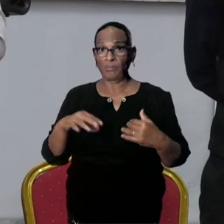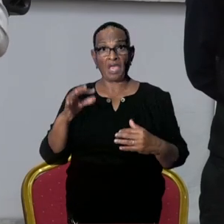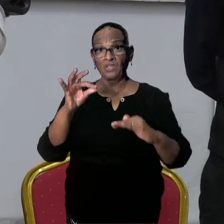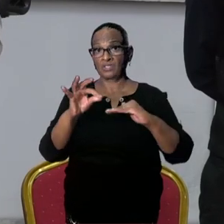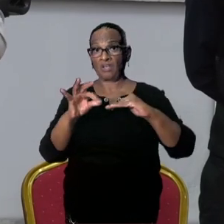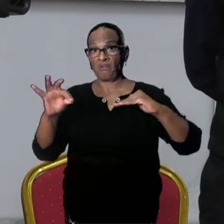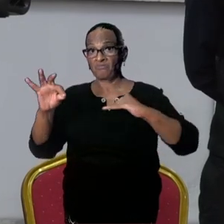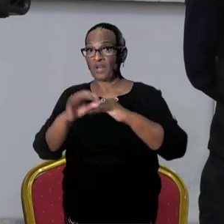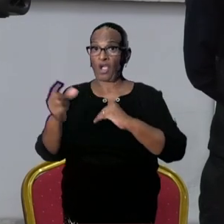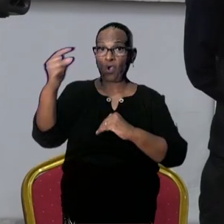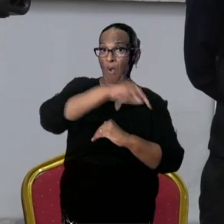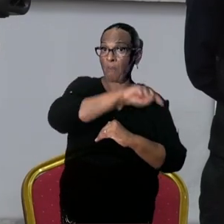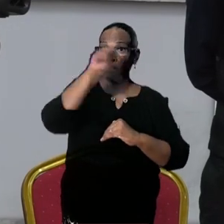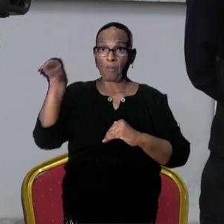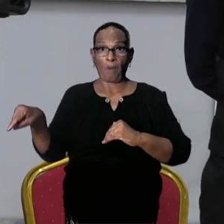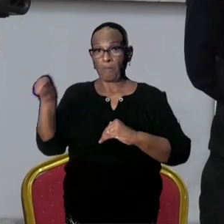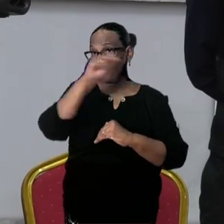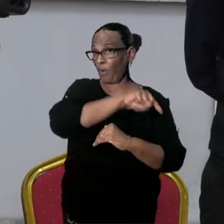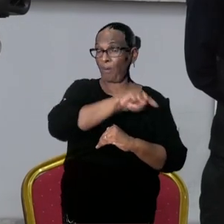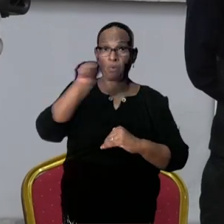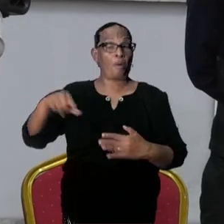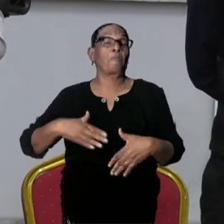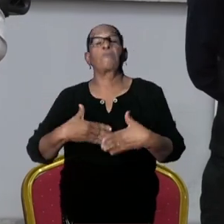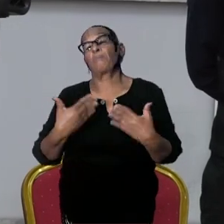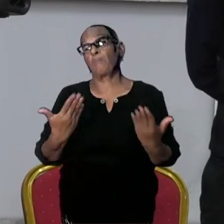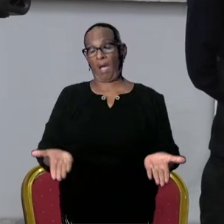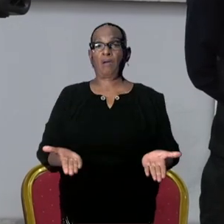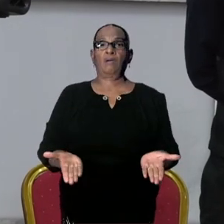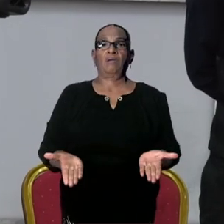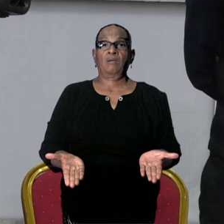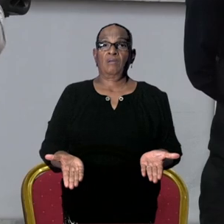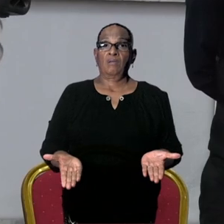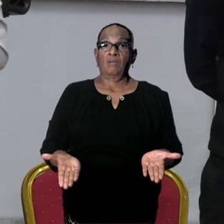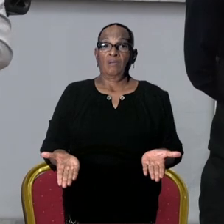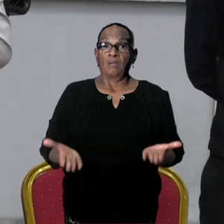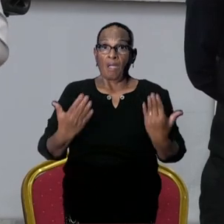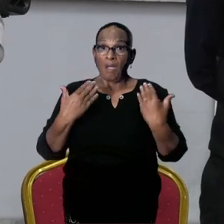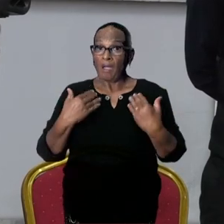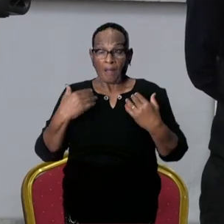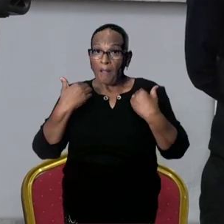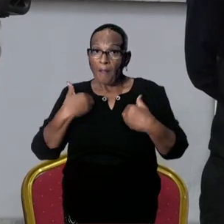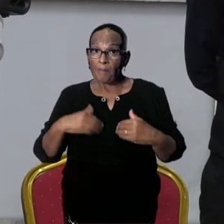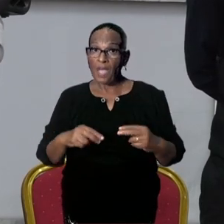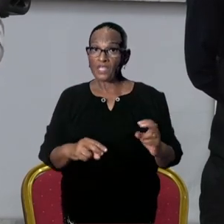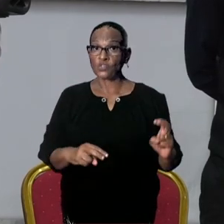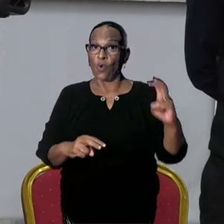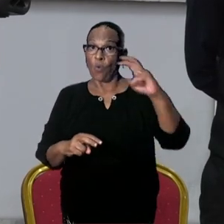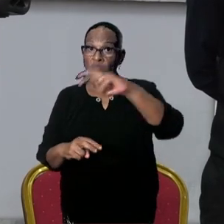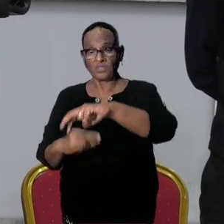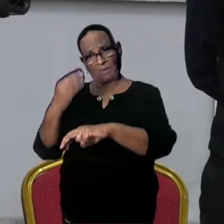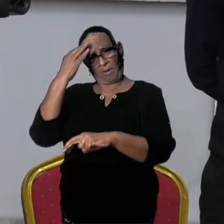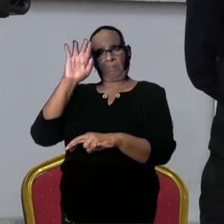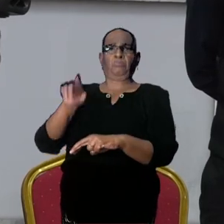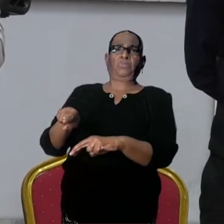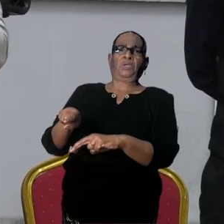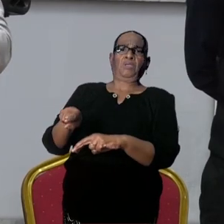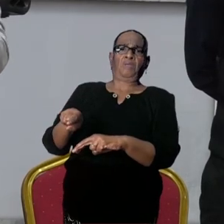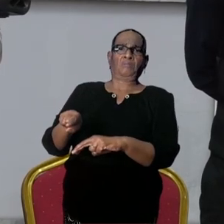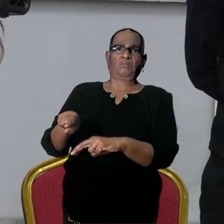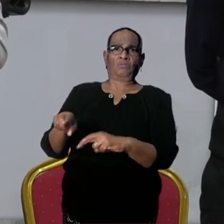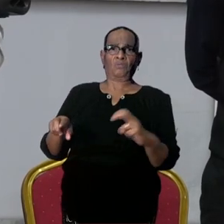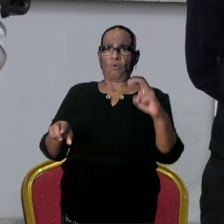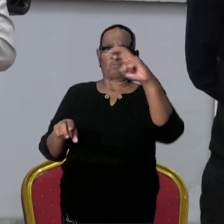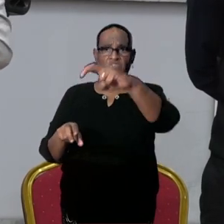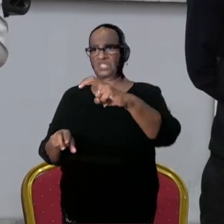oversteken. Dat is ook niet waar. Omdat de meeste mensen, de plekken waar de mensen oversteken, zijn bekend. Je kan niet overal oversteken